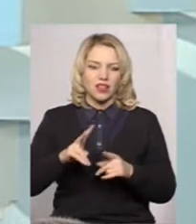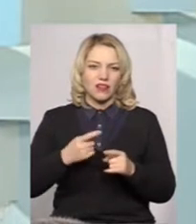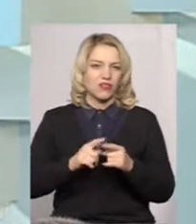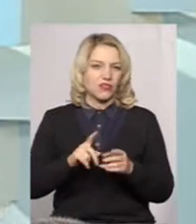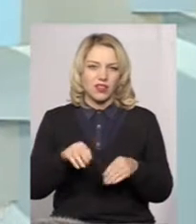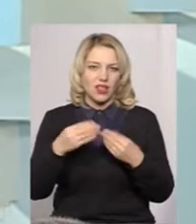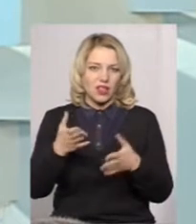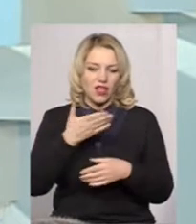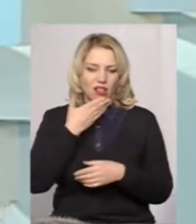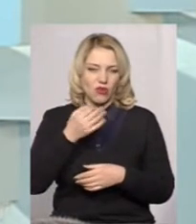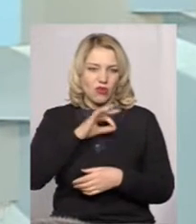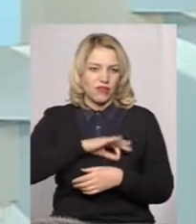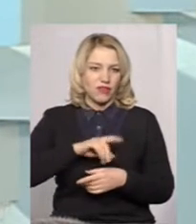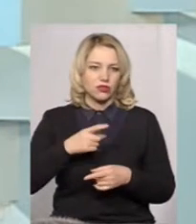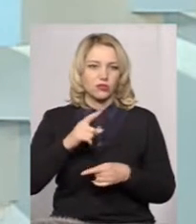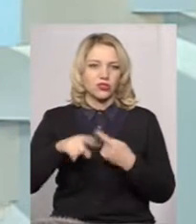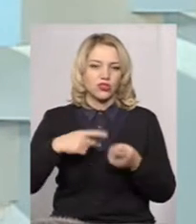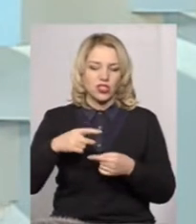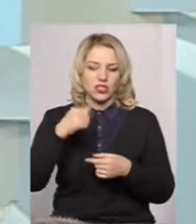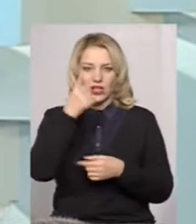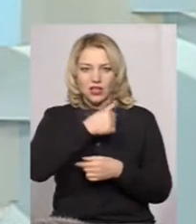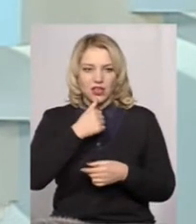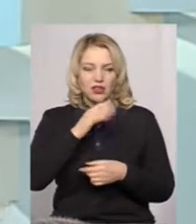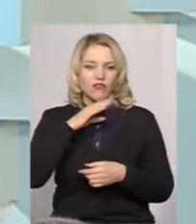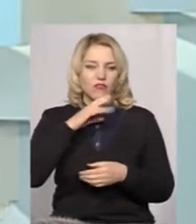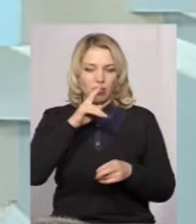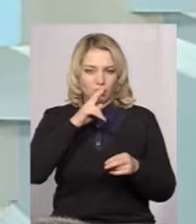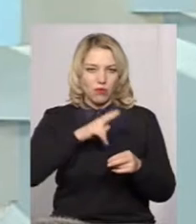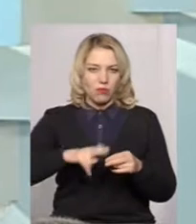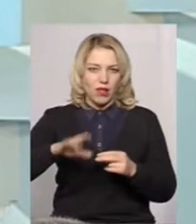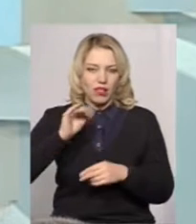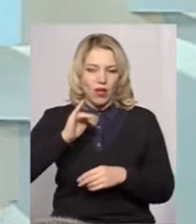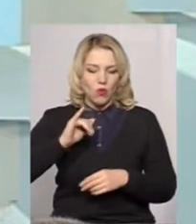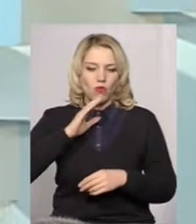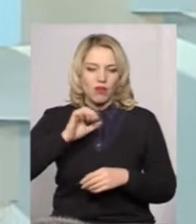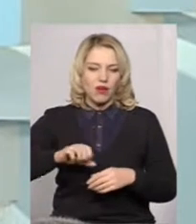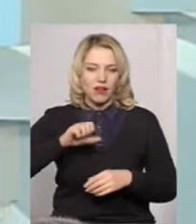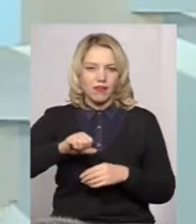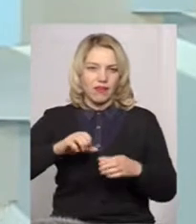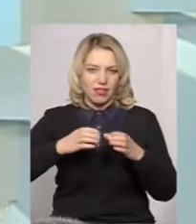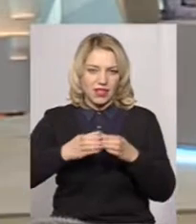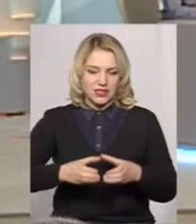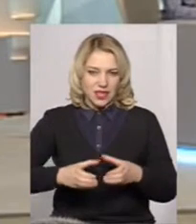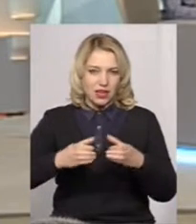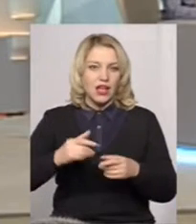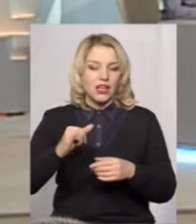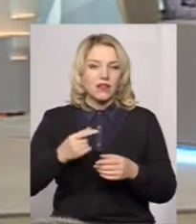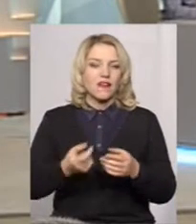належного ефекту, оскільки буквально через рік вода пропала навіть в керницях. Тобто, єдиним вирішенням проблеми в цій ситуації виявилось,